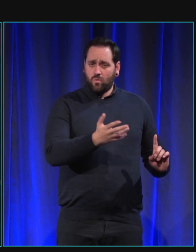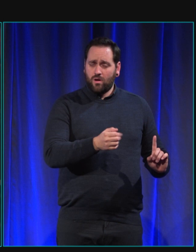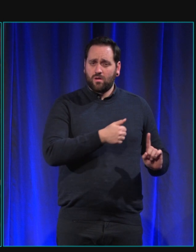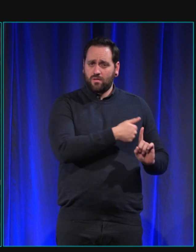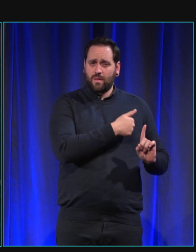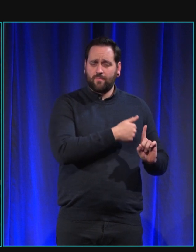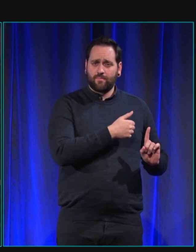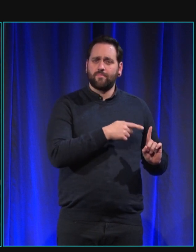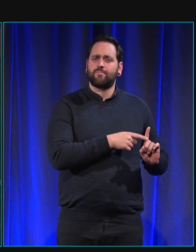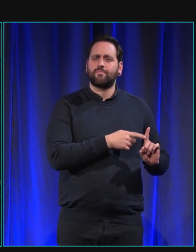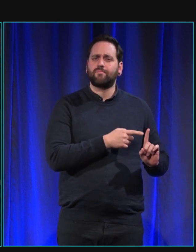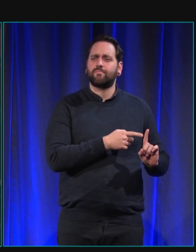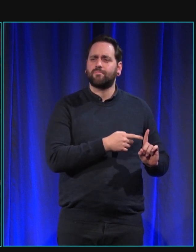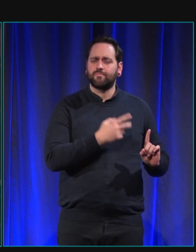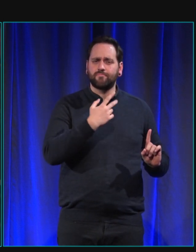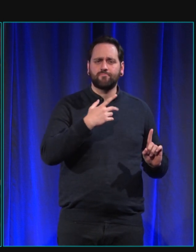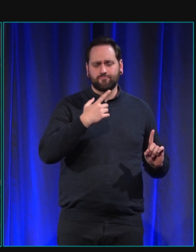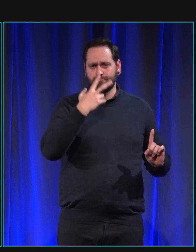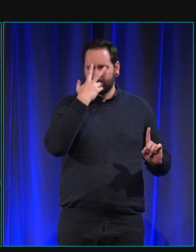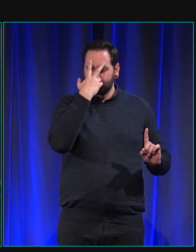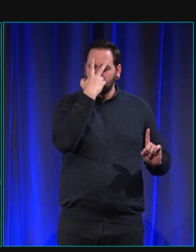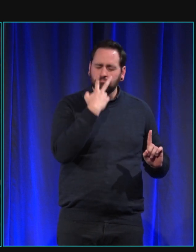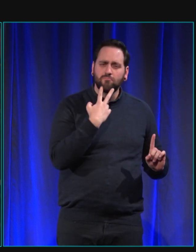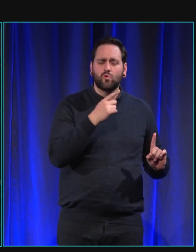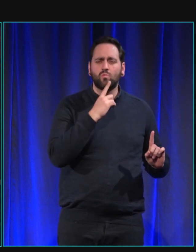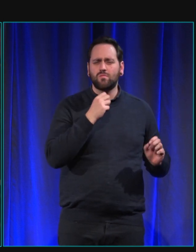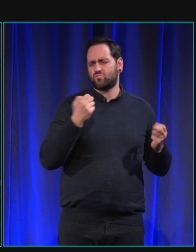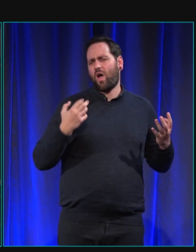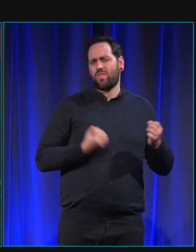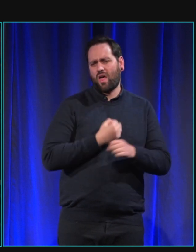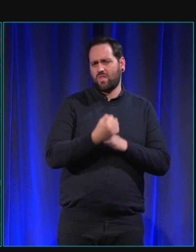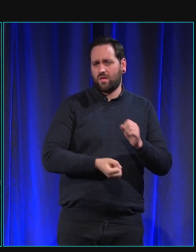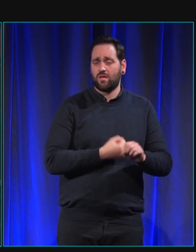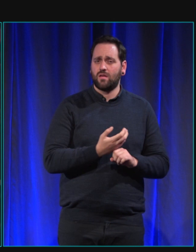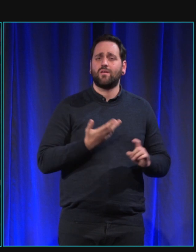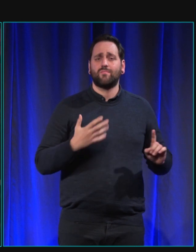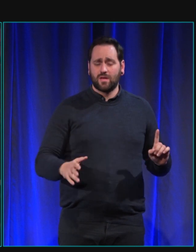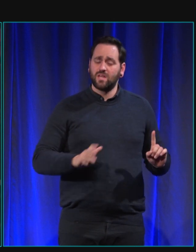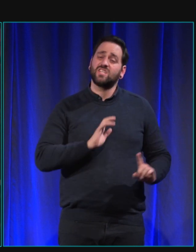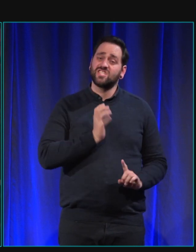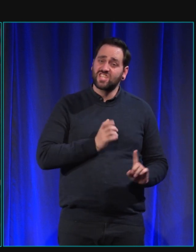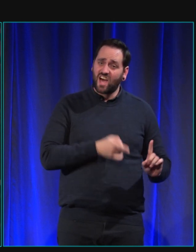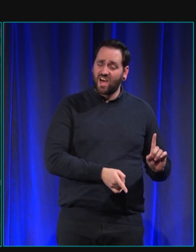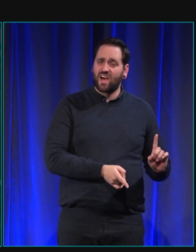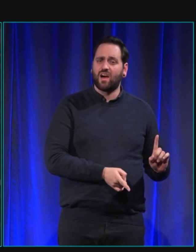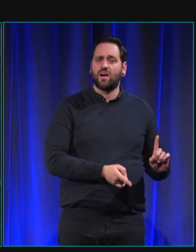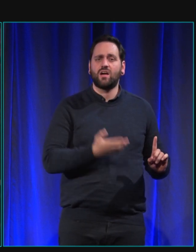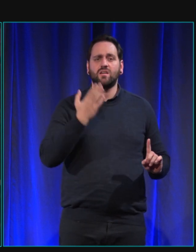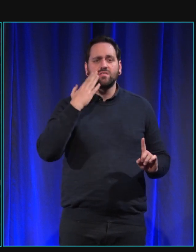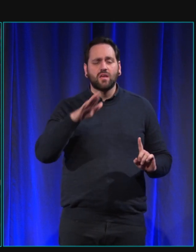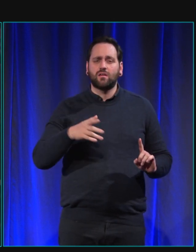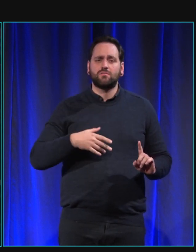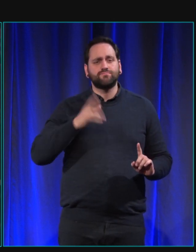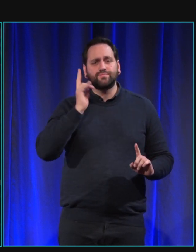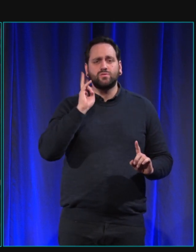bah depuis x années et que son chien instinctivement elle lui disait bah il a un itinéraire tu vas chez le